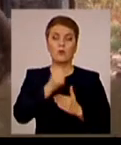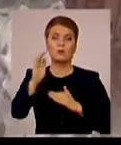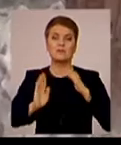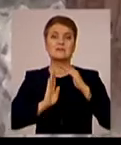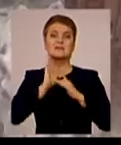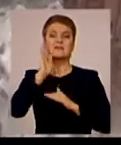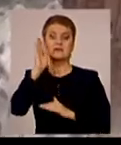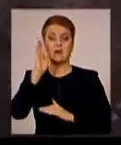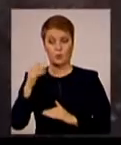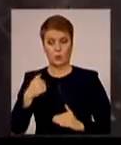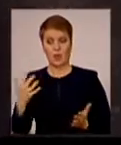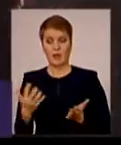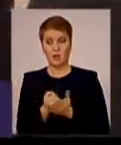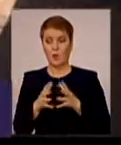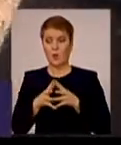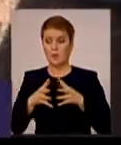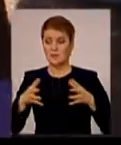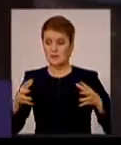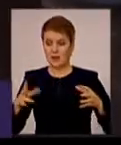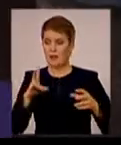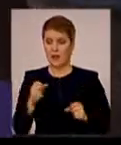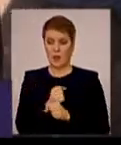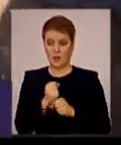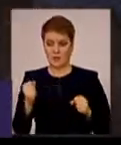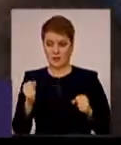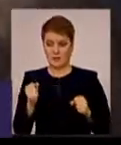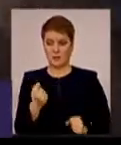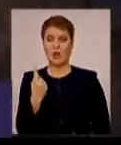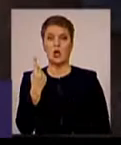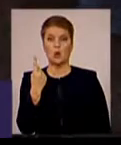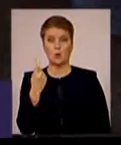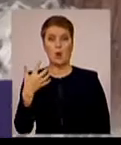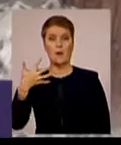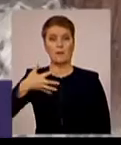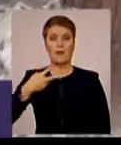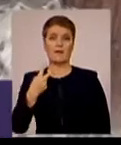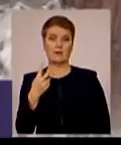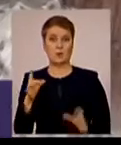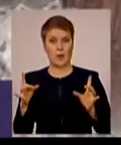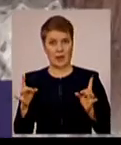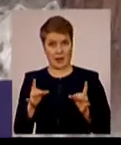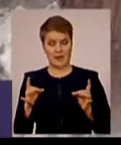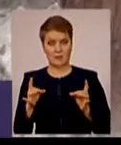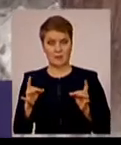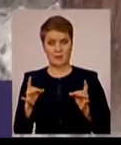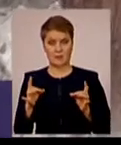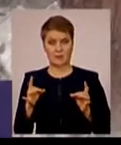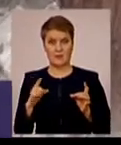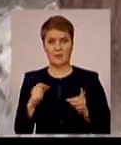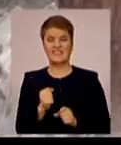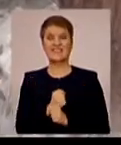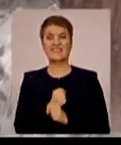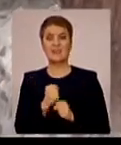Я знайшов там снаряд, не розірвався. Там 152-й калібр і в нього він